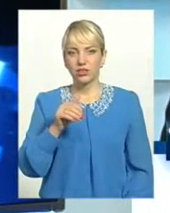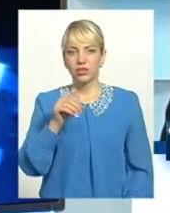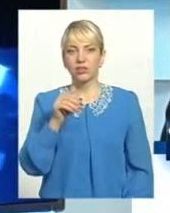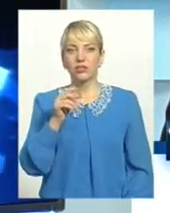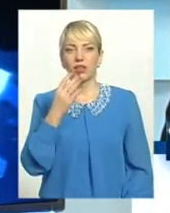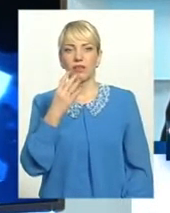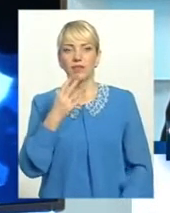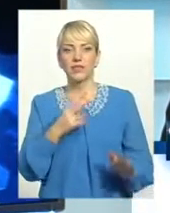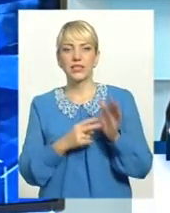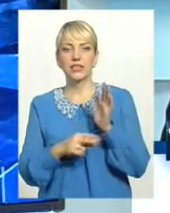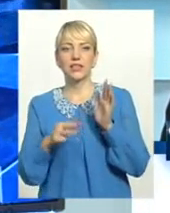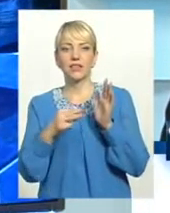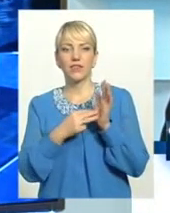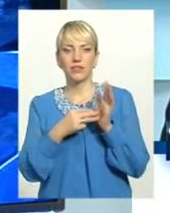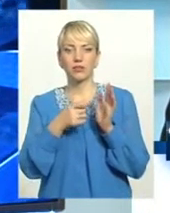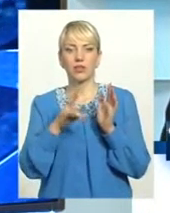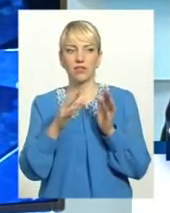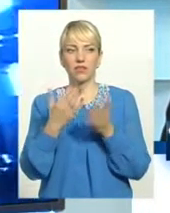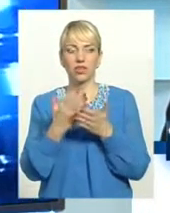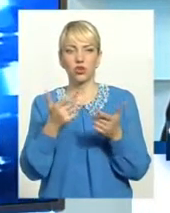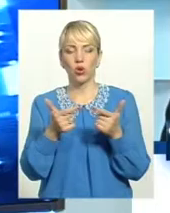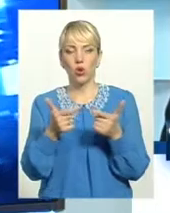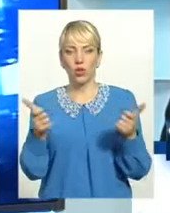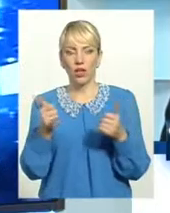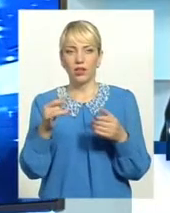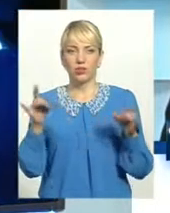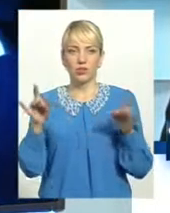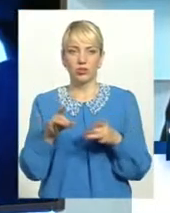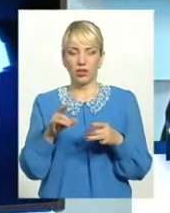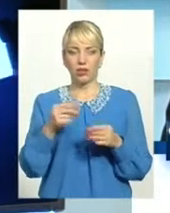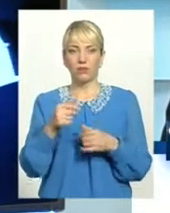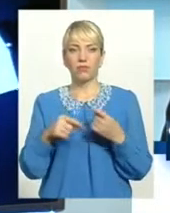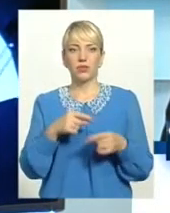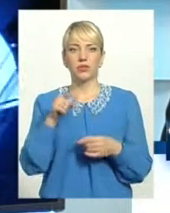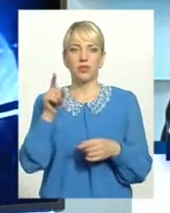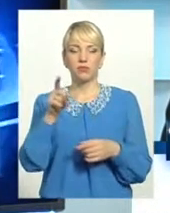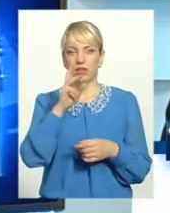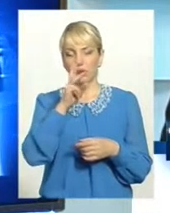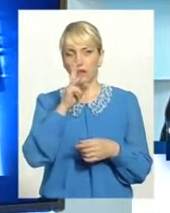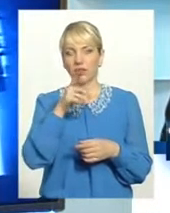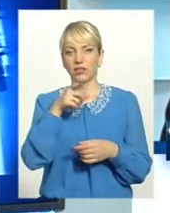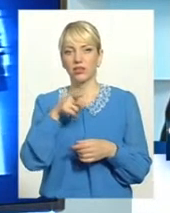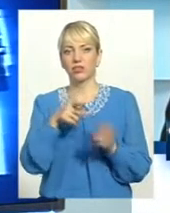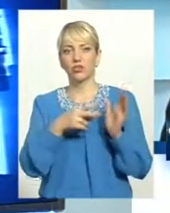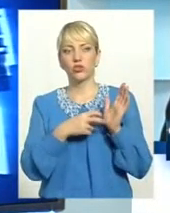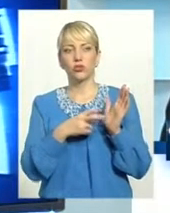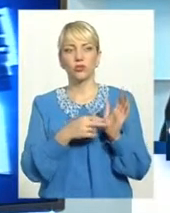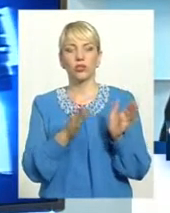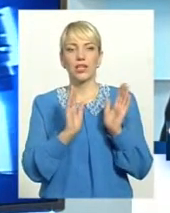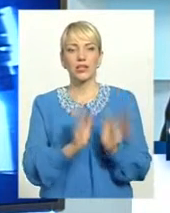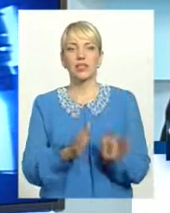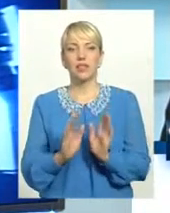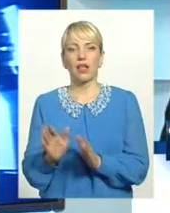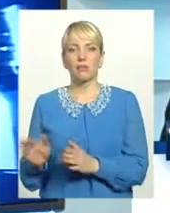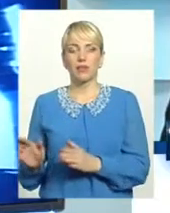Так, брати готельний і ресторанний бізнес, там заробітна плата 1700 гривень. І вона стабільно з